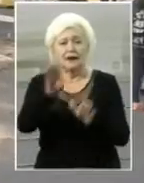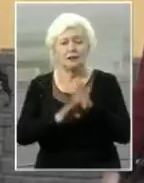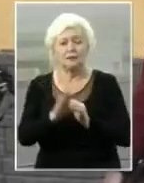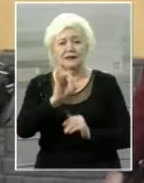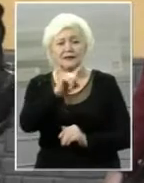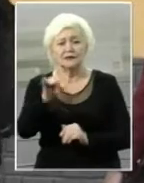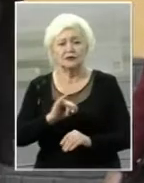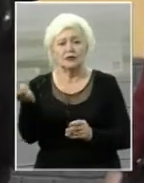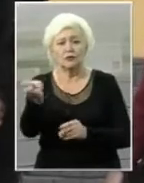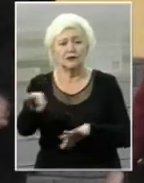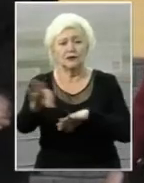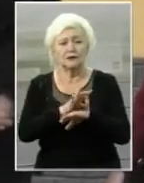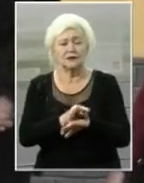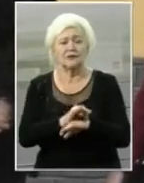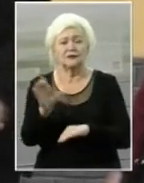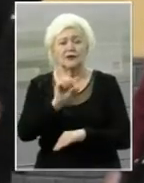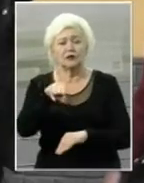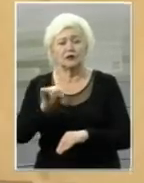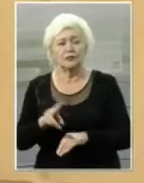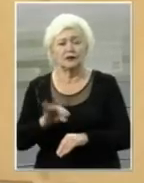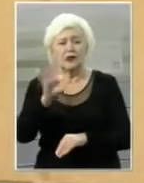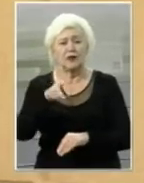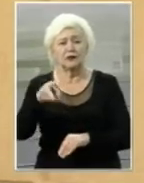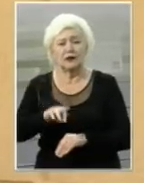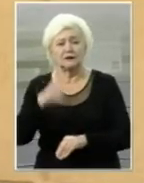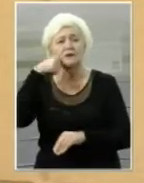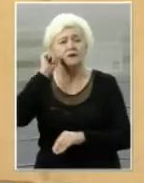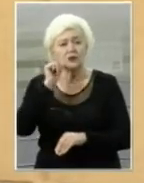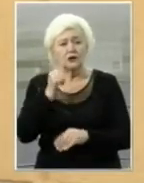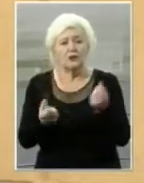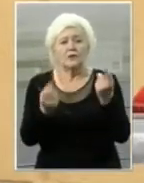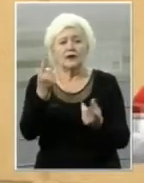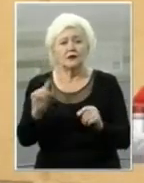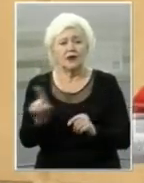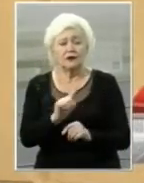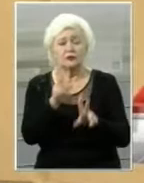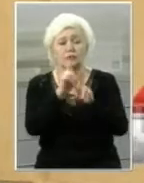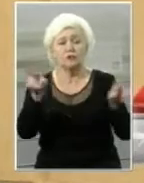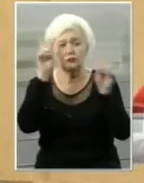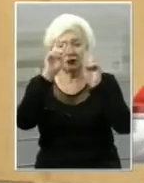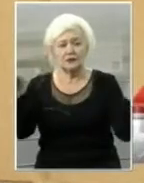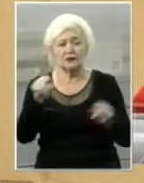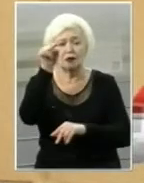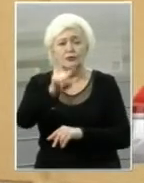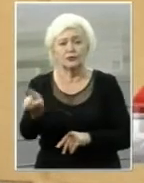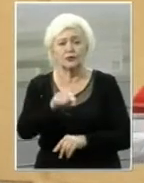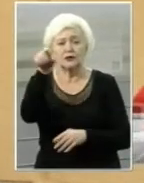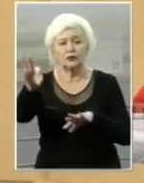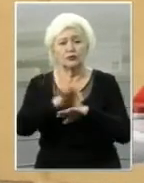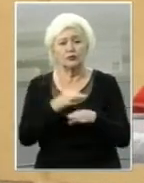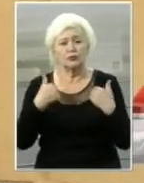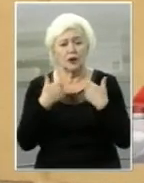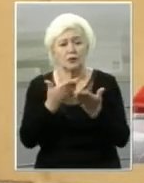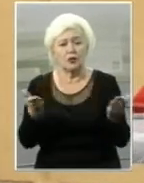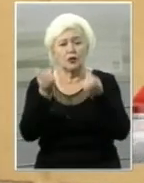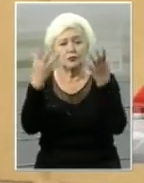прийшла і дружина Сергія Торбіна Олеся. Вчора виявляється, що ніхто не знав про те, що чоловіка мого